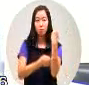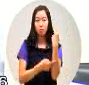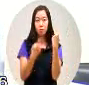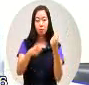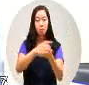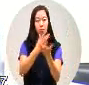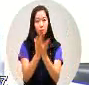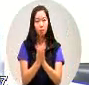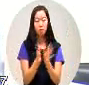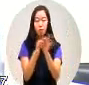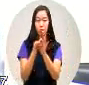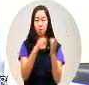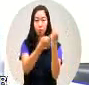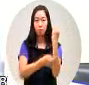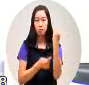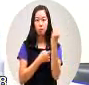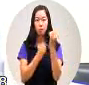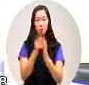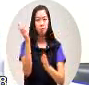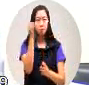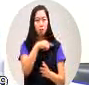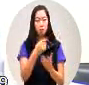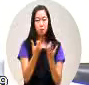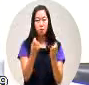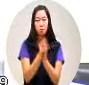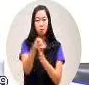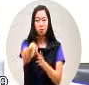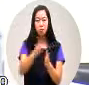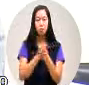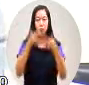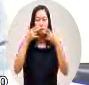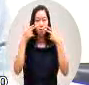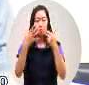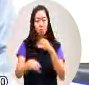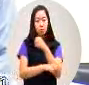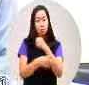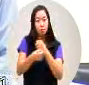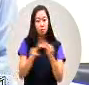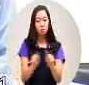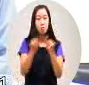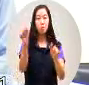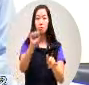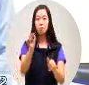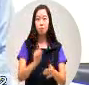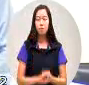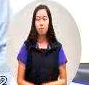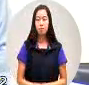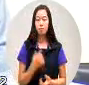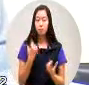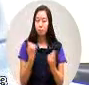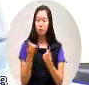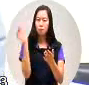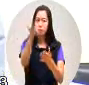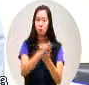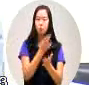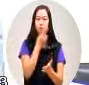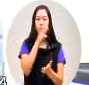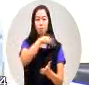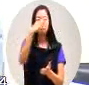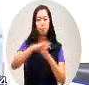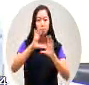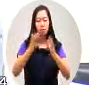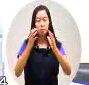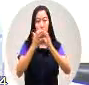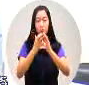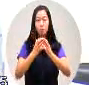相关法令不可以抵触原住民主基本法所以后来我们把每三国家公园的